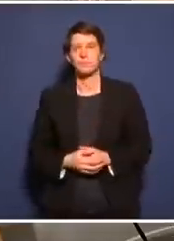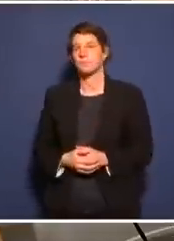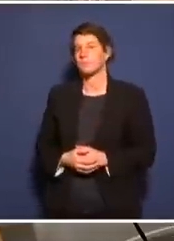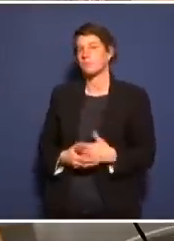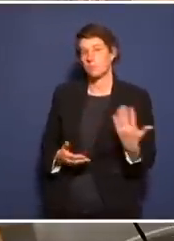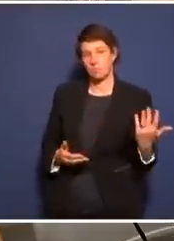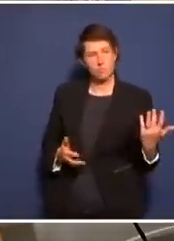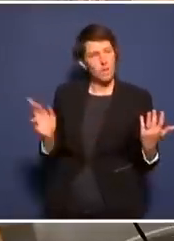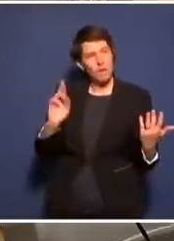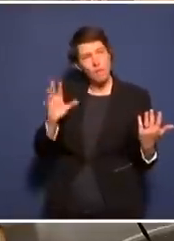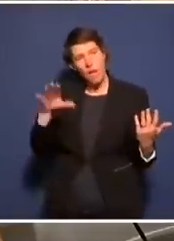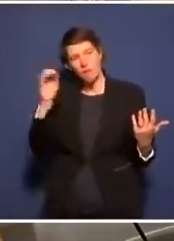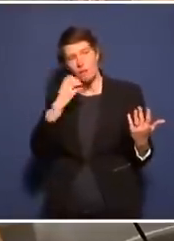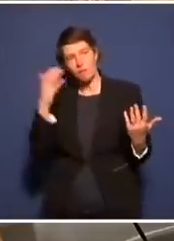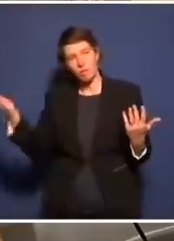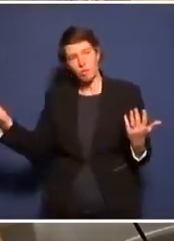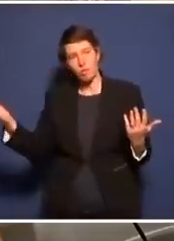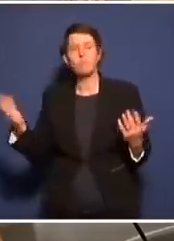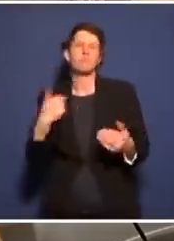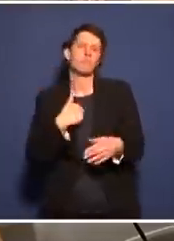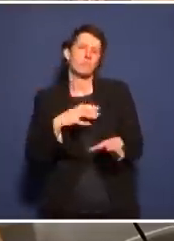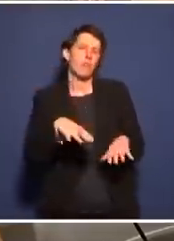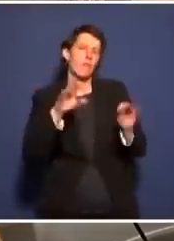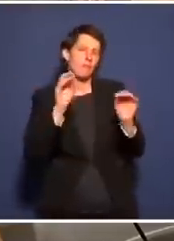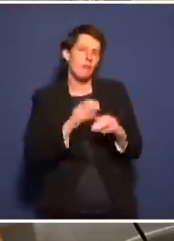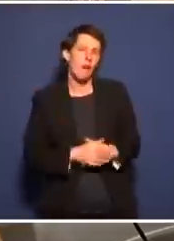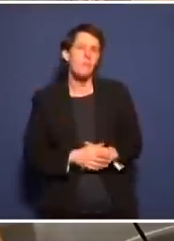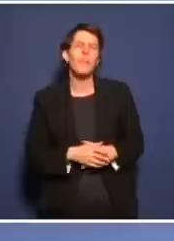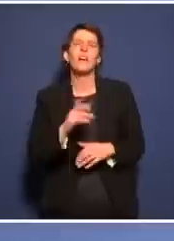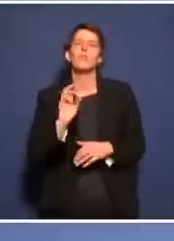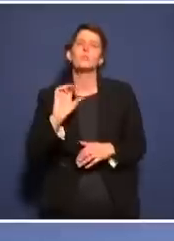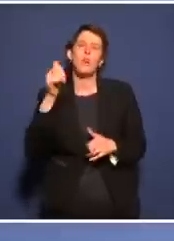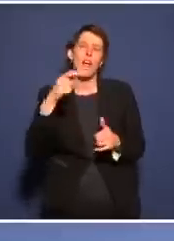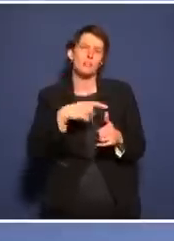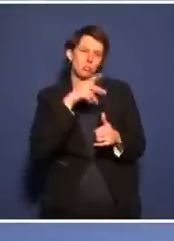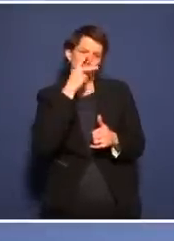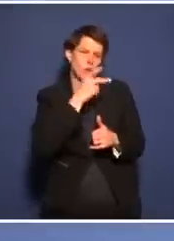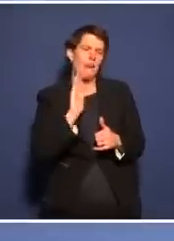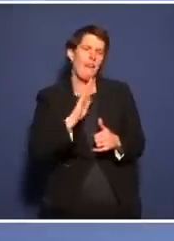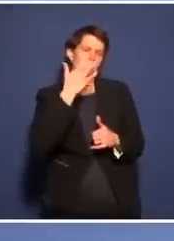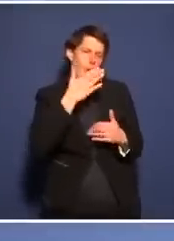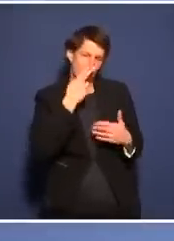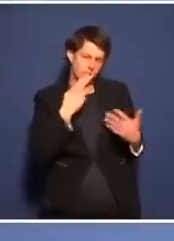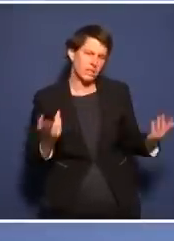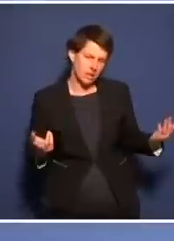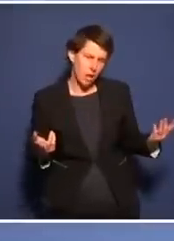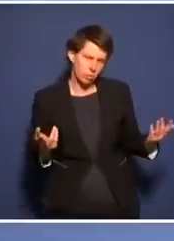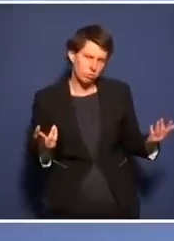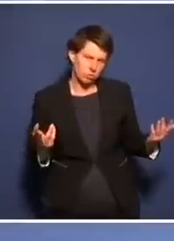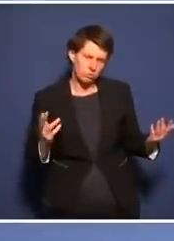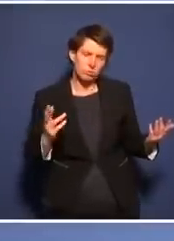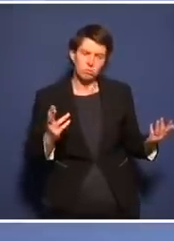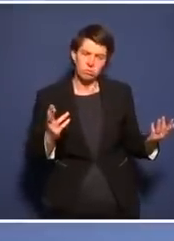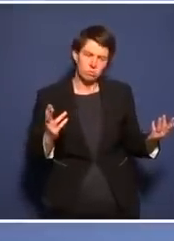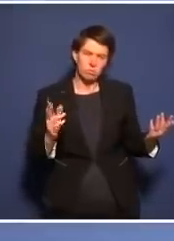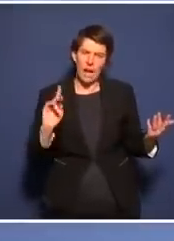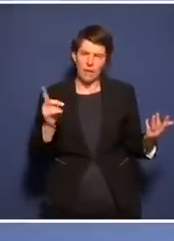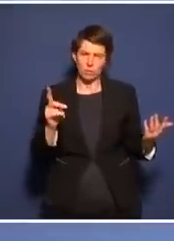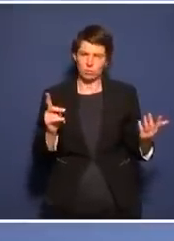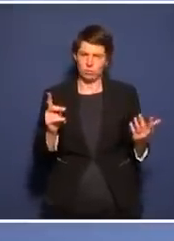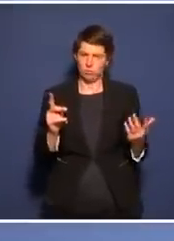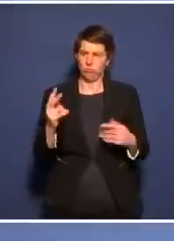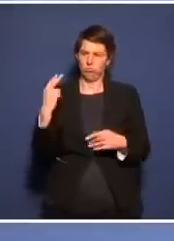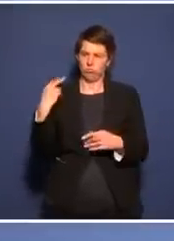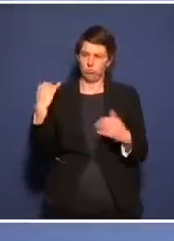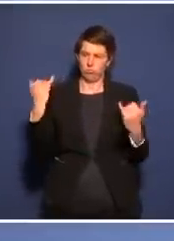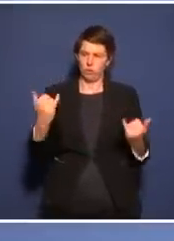wie fast immer, die Tendenz bei den Journalisten, ist es verantwortbar, wir etwas Restfreiheit noch haben oder